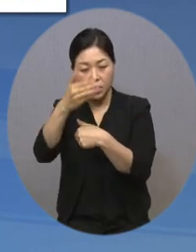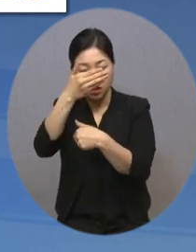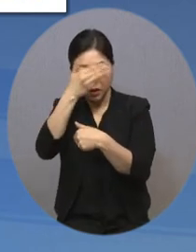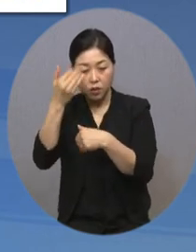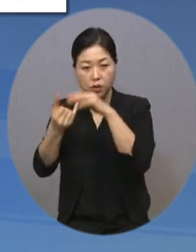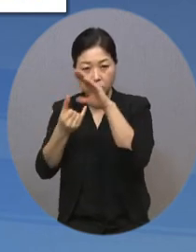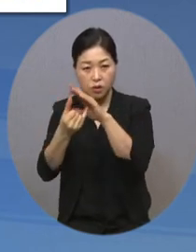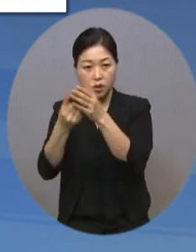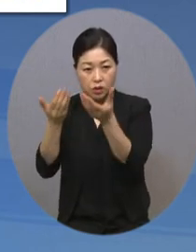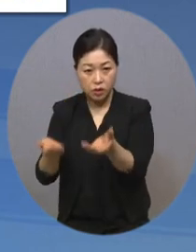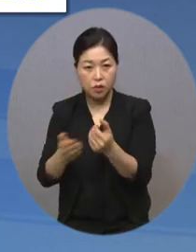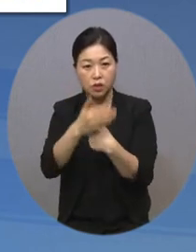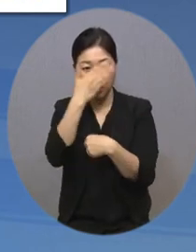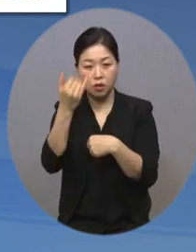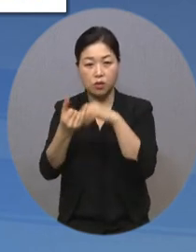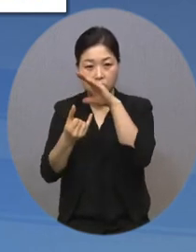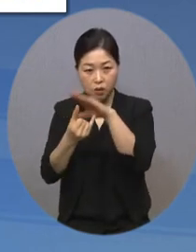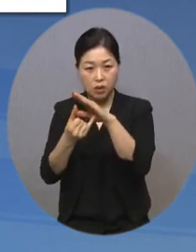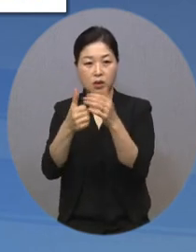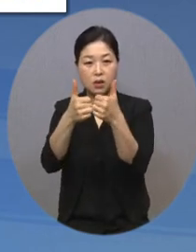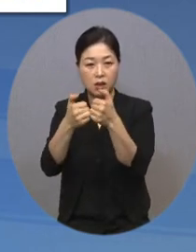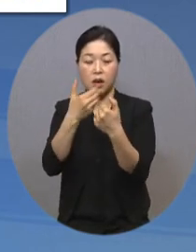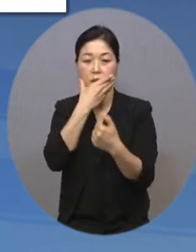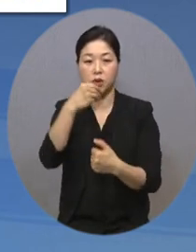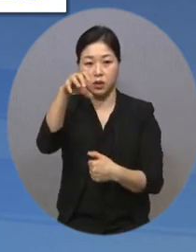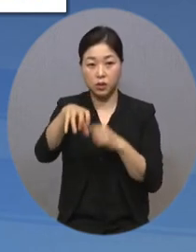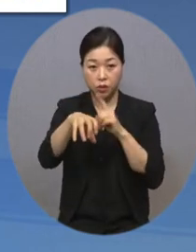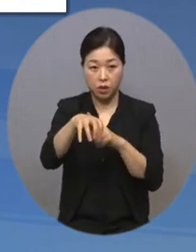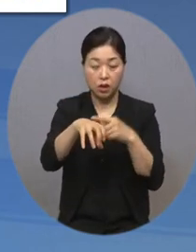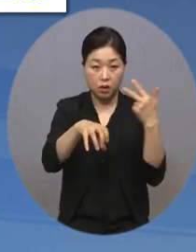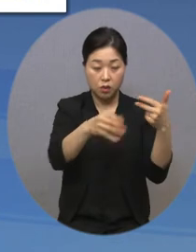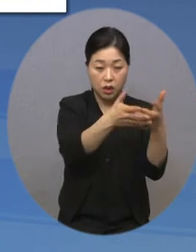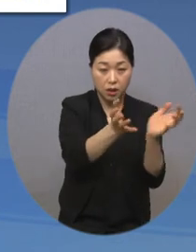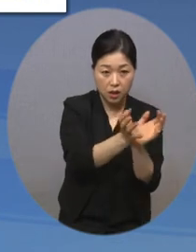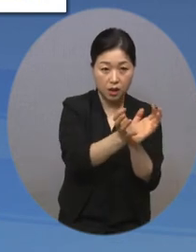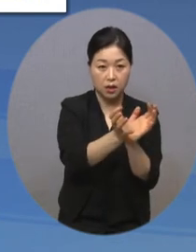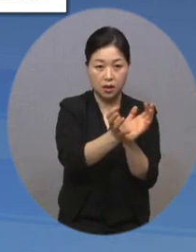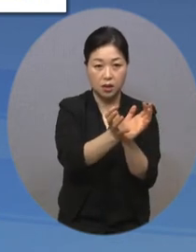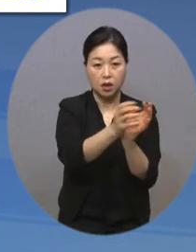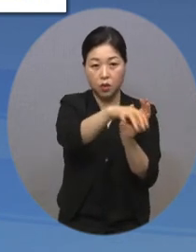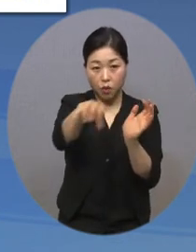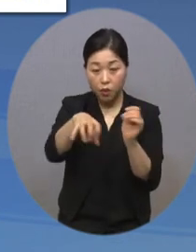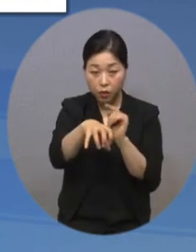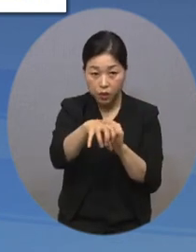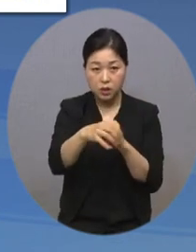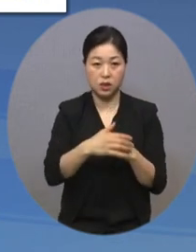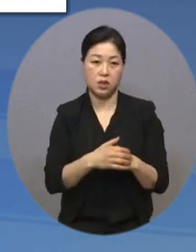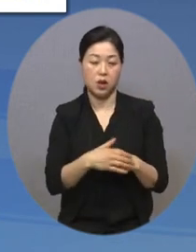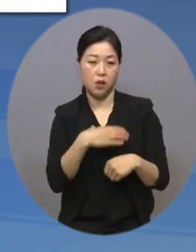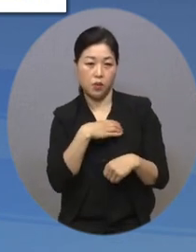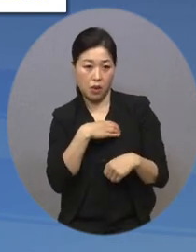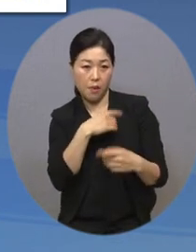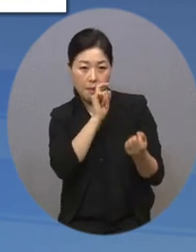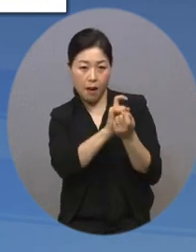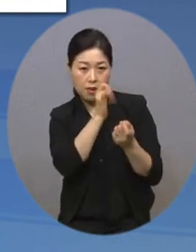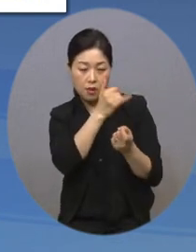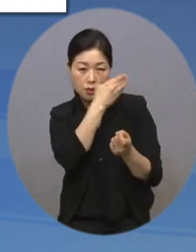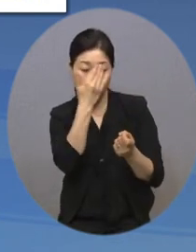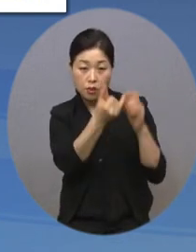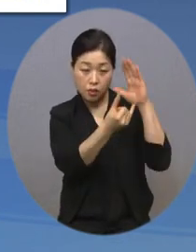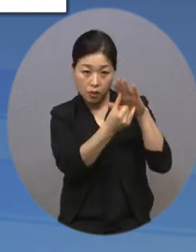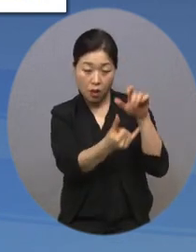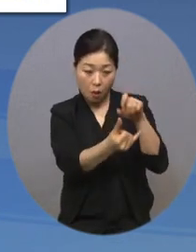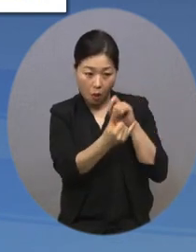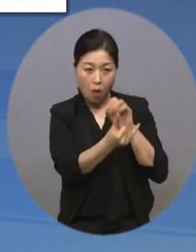상담복지센터 등 7개 기관과 단체가 위기 청소년 조기 발굴을 위한 청소년 상담소 운영에 뜻을